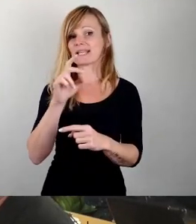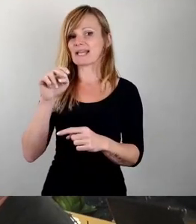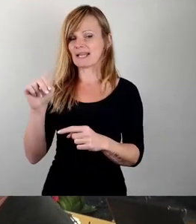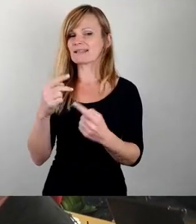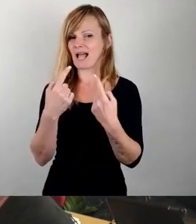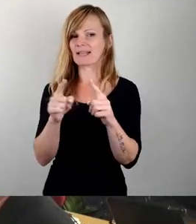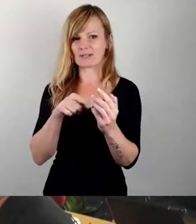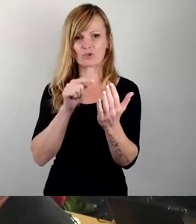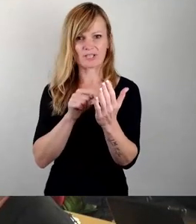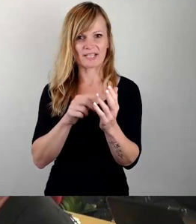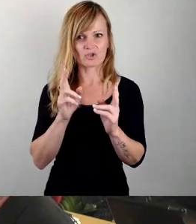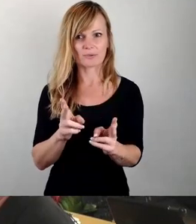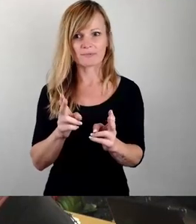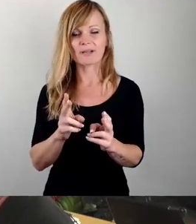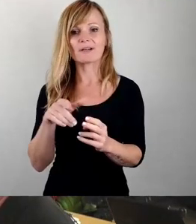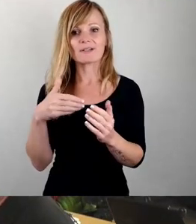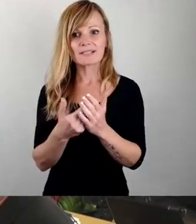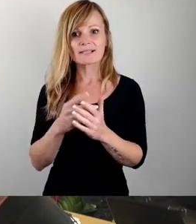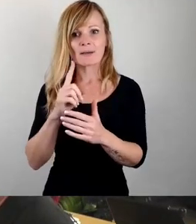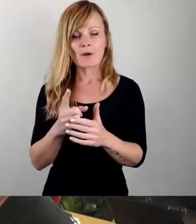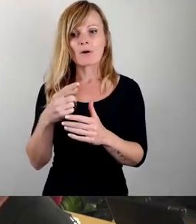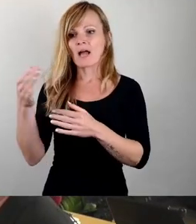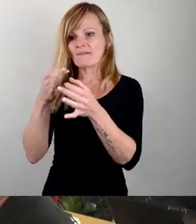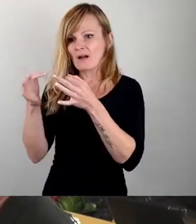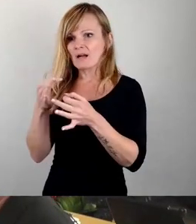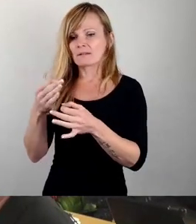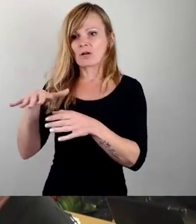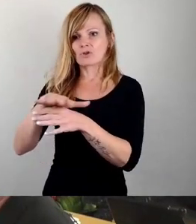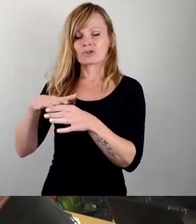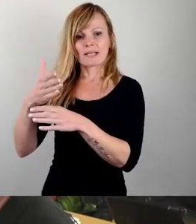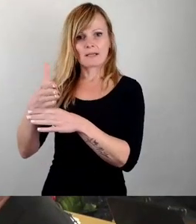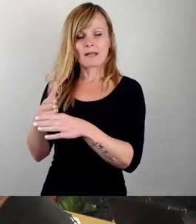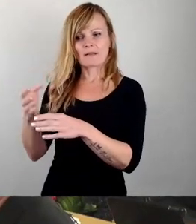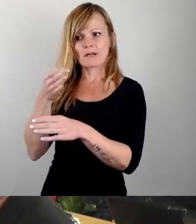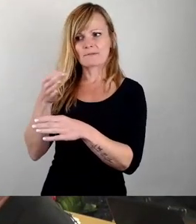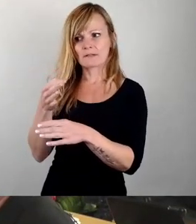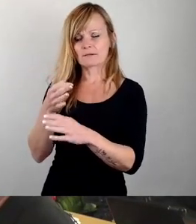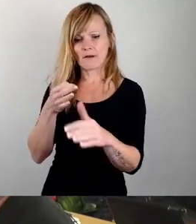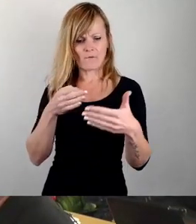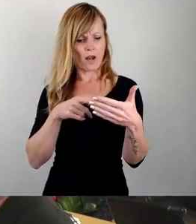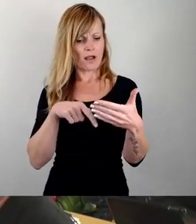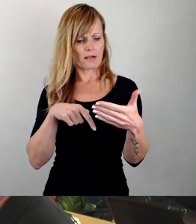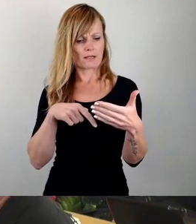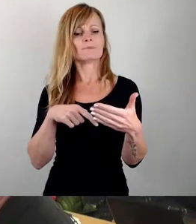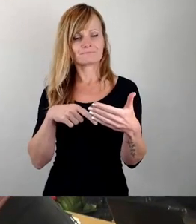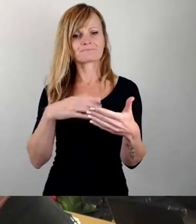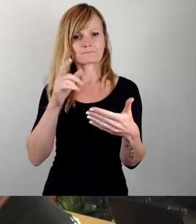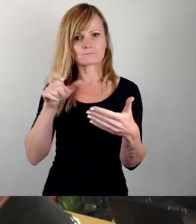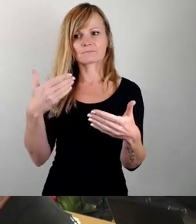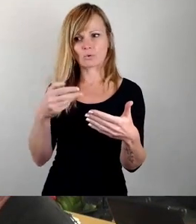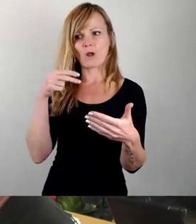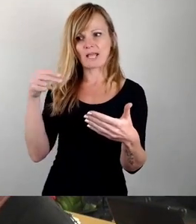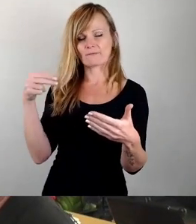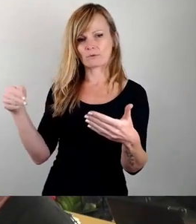auf dieser Grundlage dann Anfragen aus dem Stadtteil bekommen. Habe dann noch mal in die Vorlage geguckt und auch den Bürgerinnen und Bürgern das geantwortet. Aber ich glaube, insbesondere